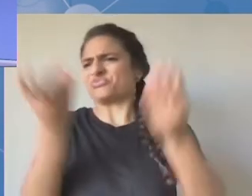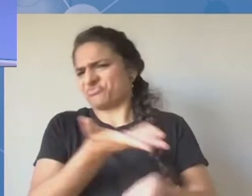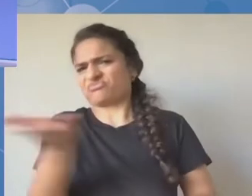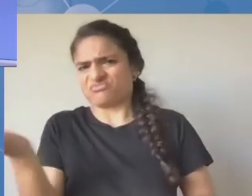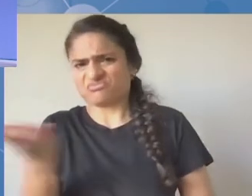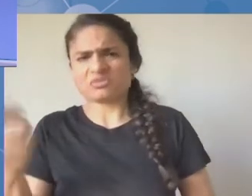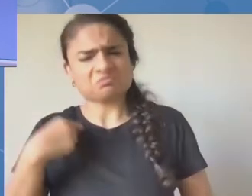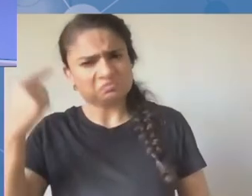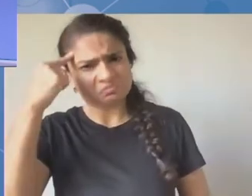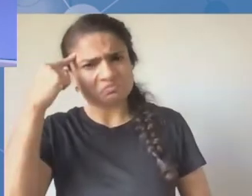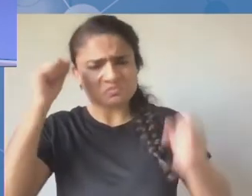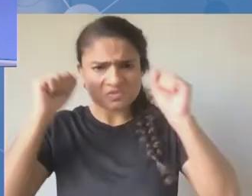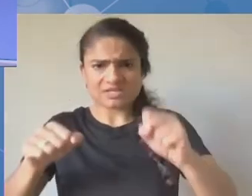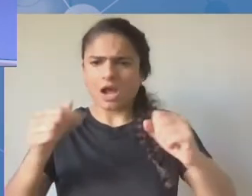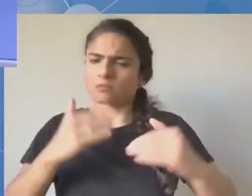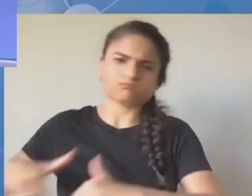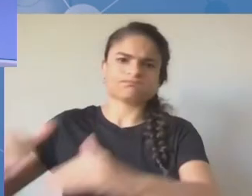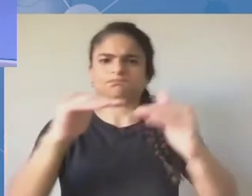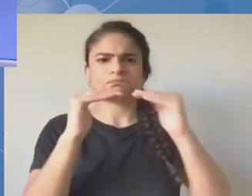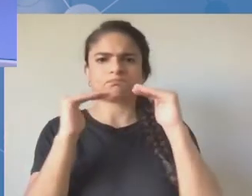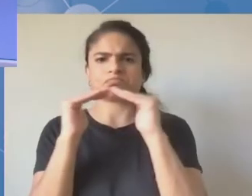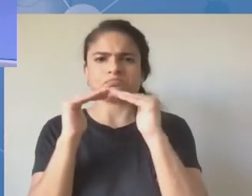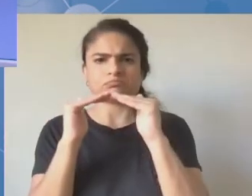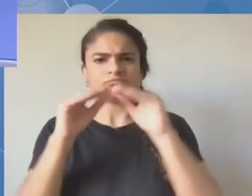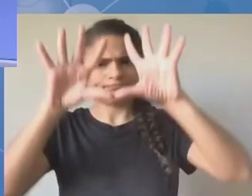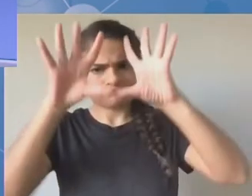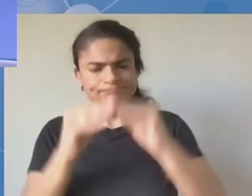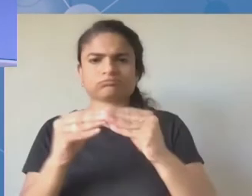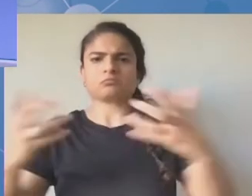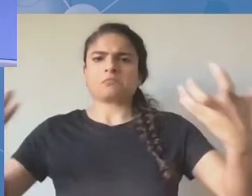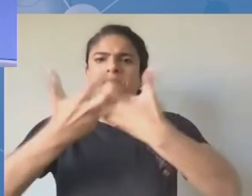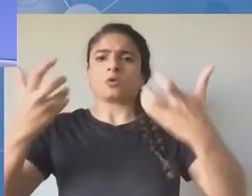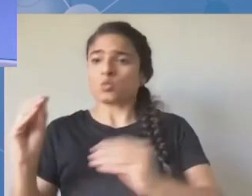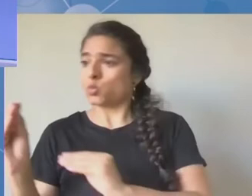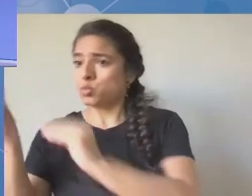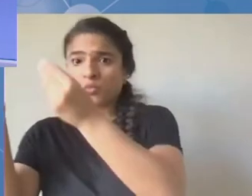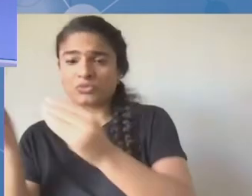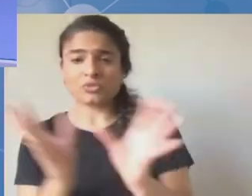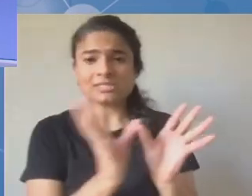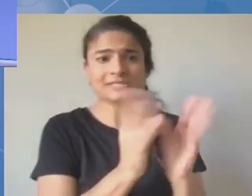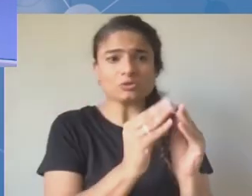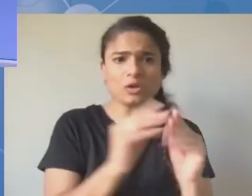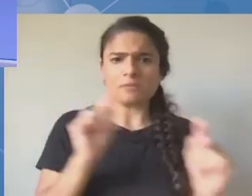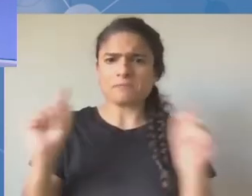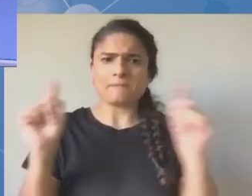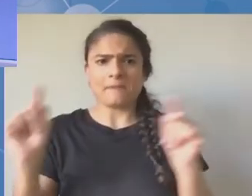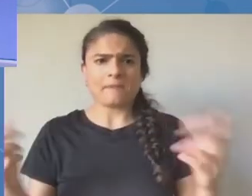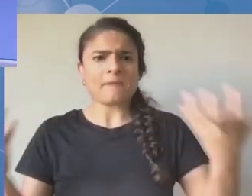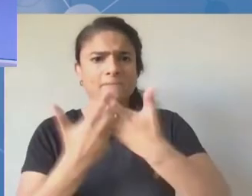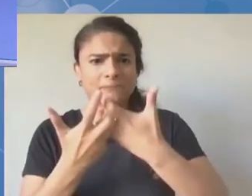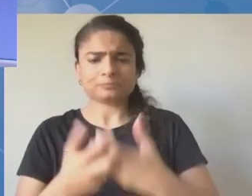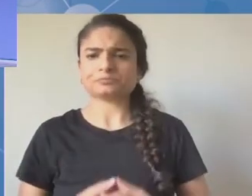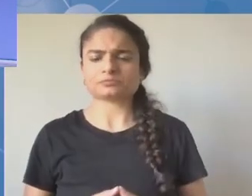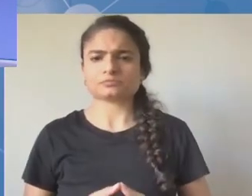i musimy sprawić, że ten głos młodych będzie równie dobrze słyszalny podczas szczytu ludzi młodych, co